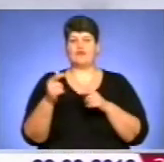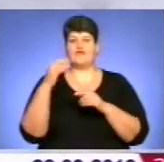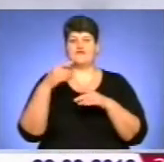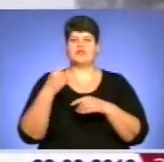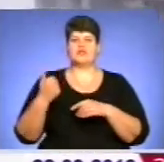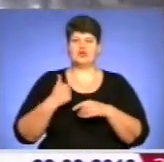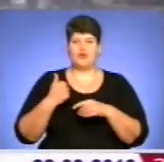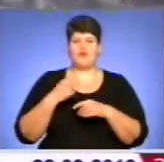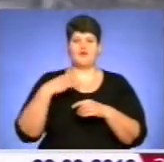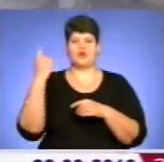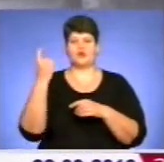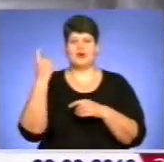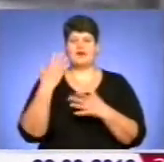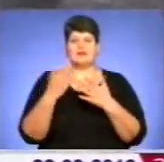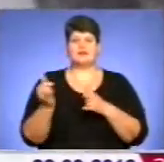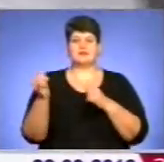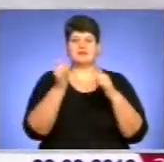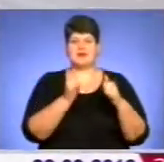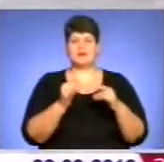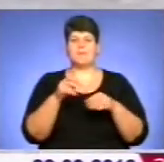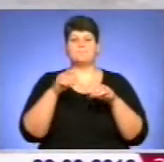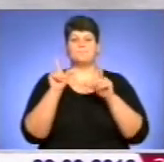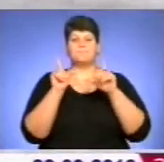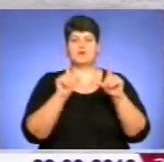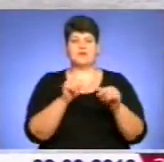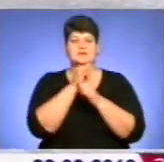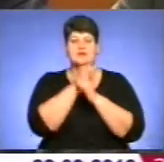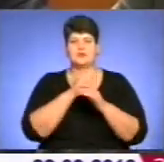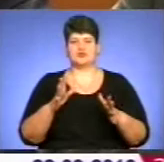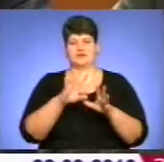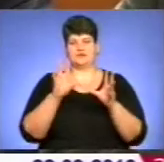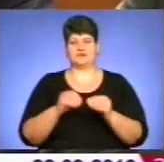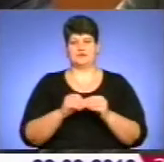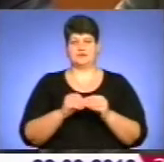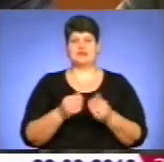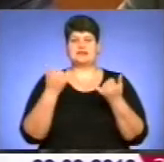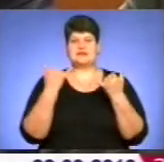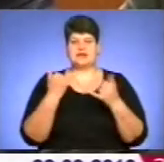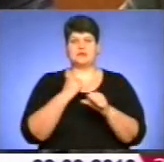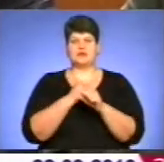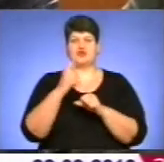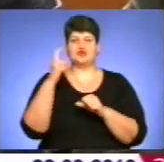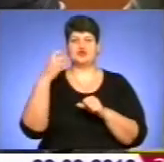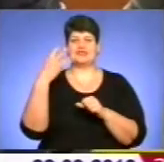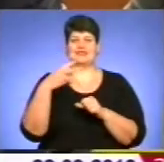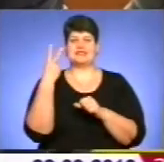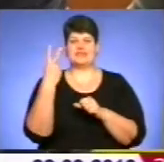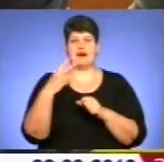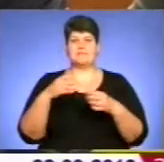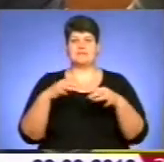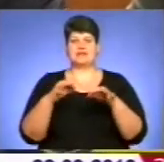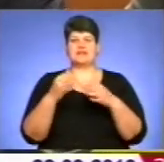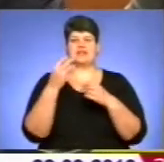Однак забезпечити проїзд до усіх населених пунктів краю неможливо. На даний час працює 132 механізми, з них 93